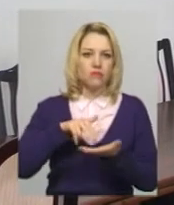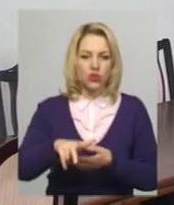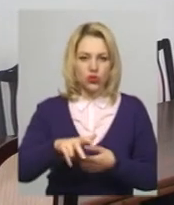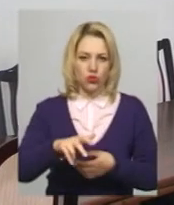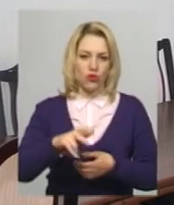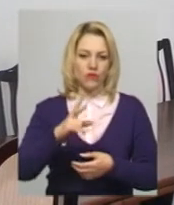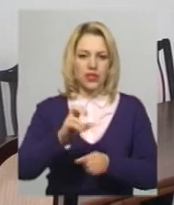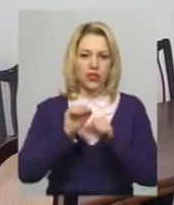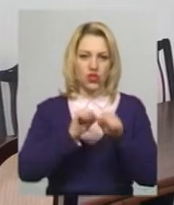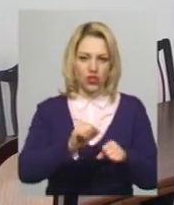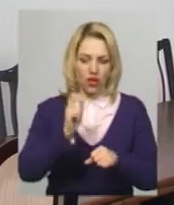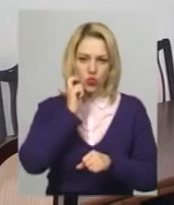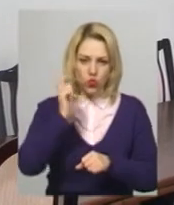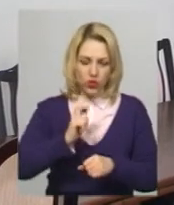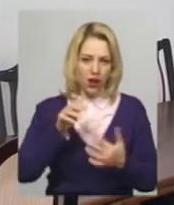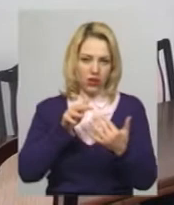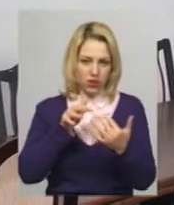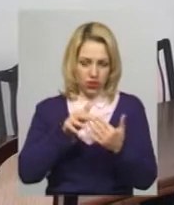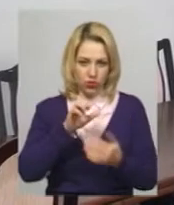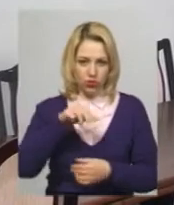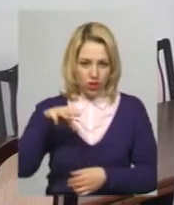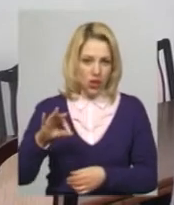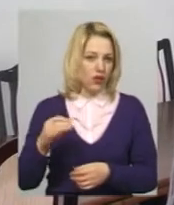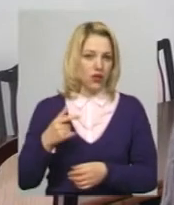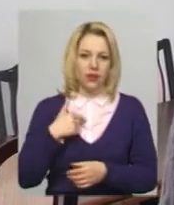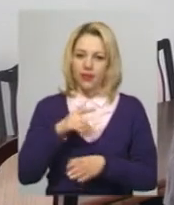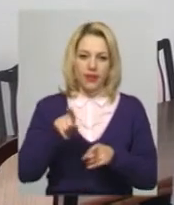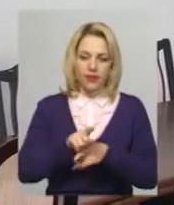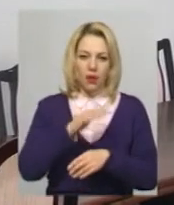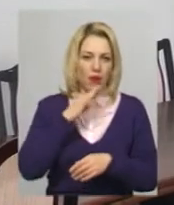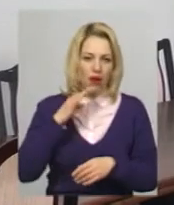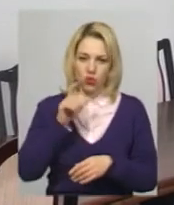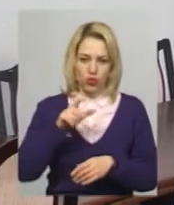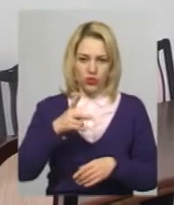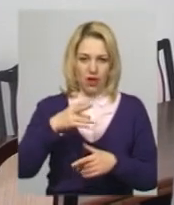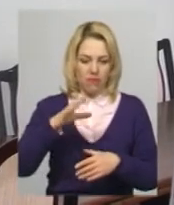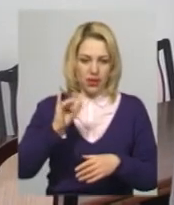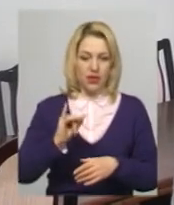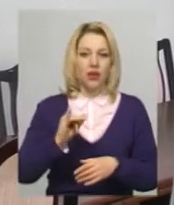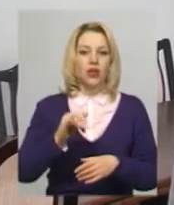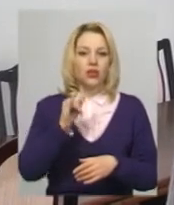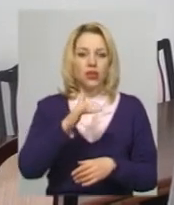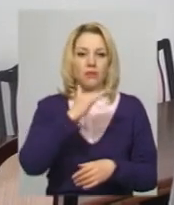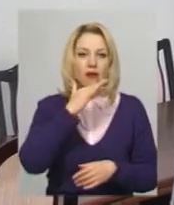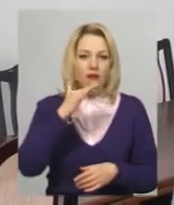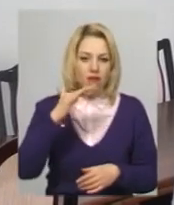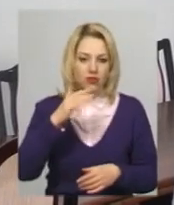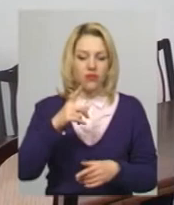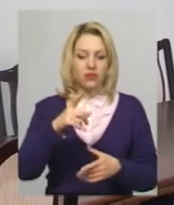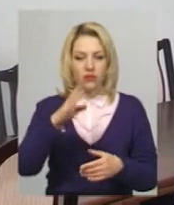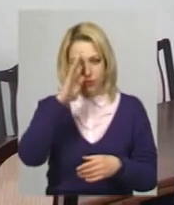рідну Україну. Напевно, не так багато людей на такий крок би в життю зважилось. І загинути за Україну –